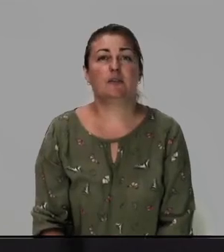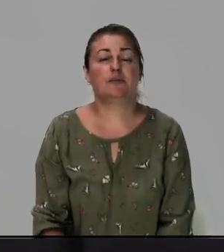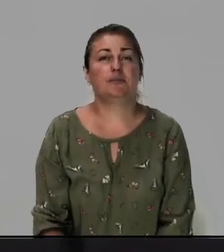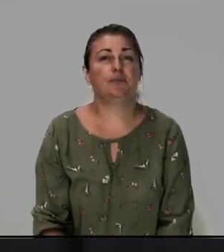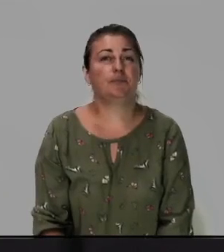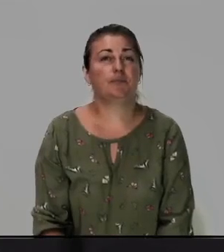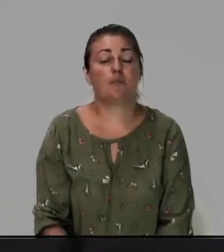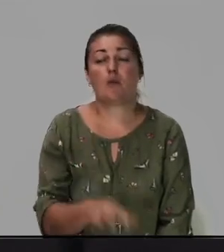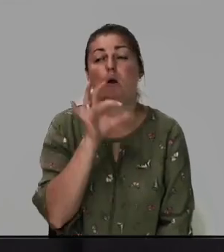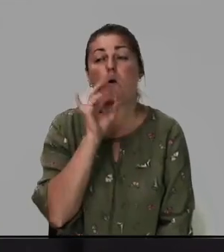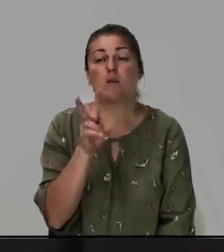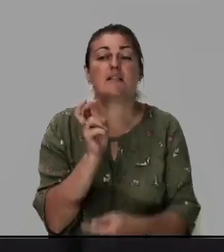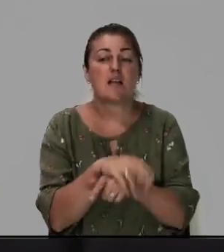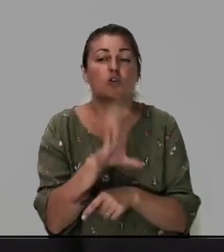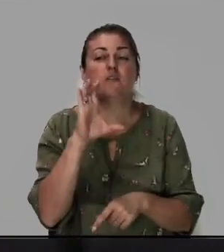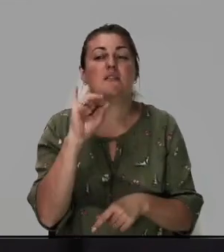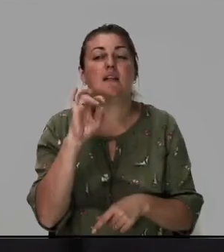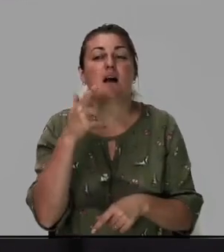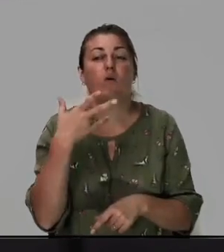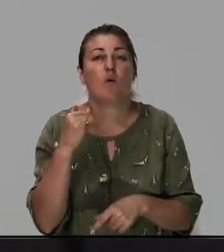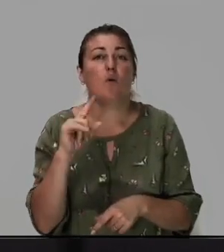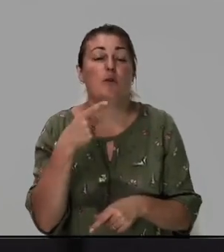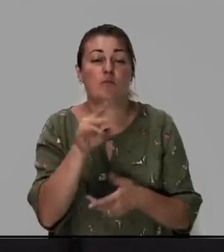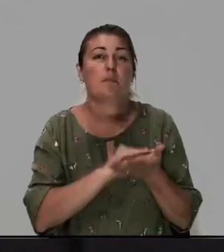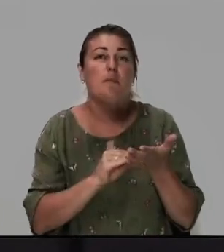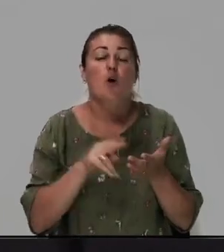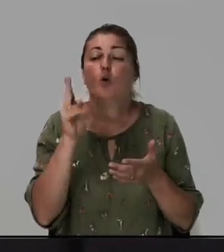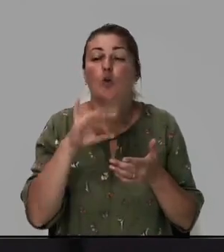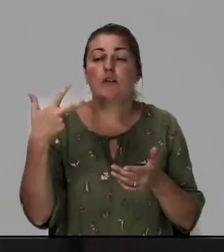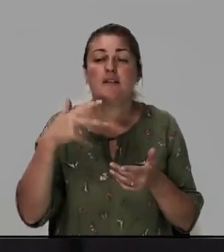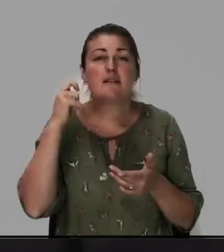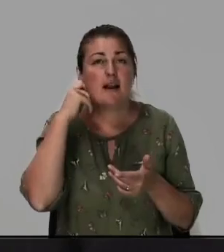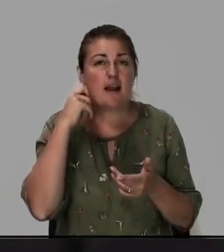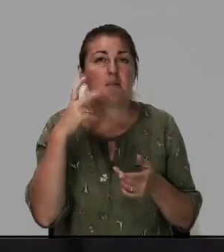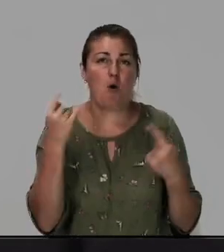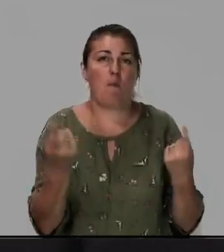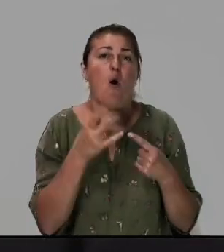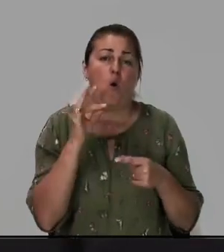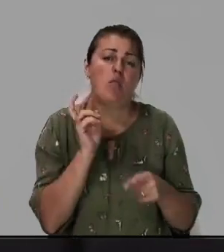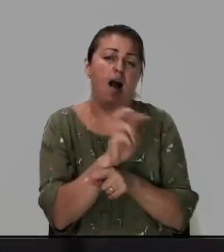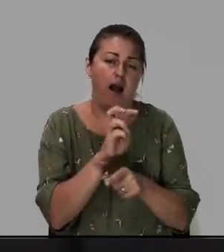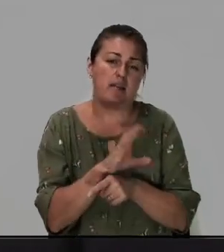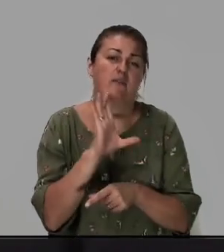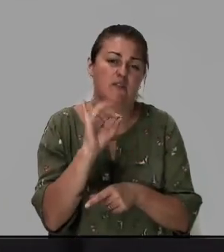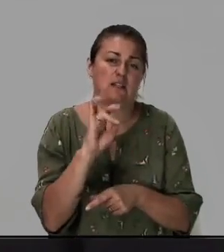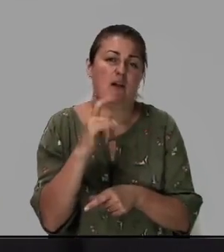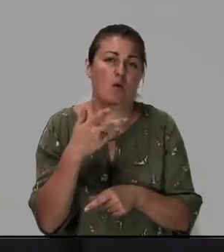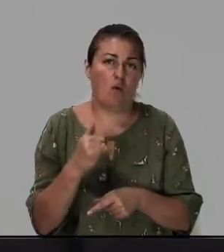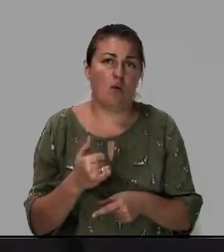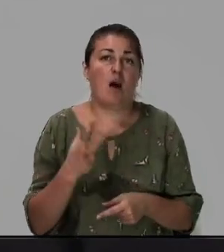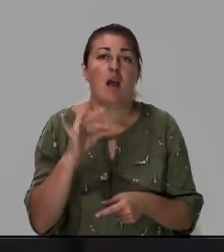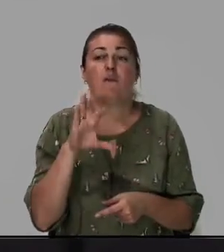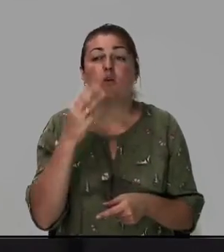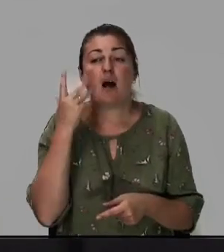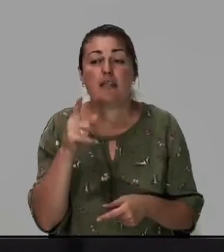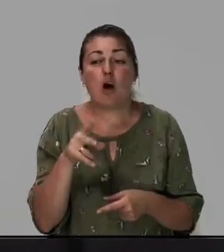он зашел в синагогу потому что написано до 30 лет по обыкновению он ходил в синагогу и вот